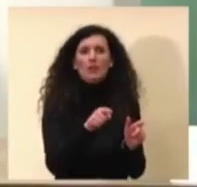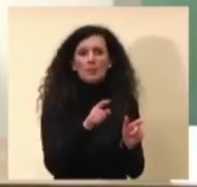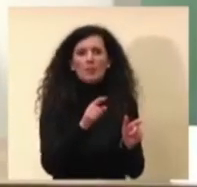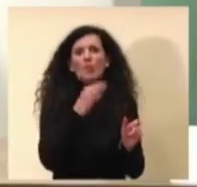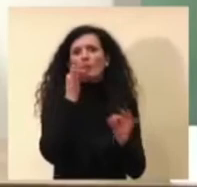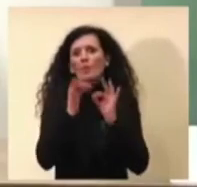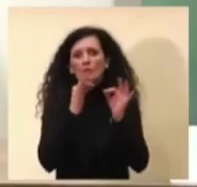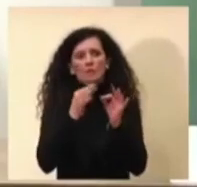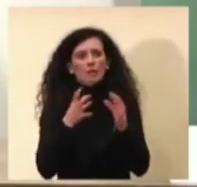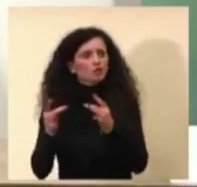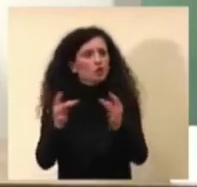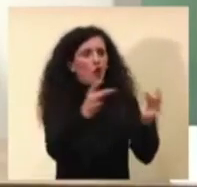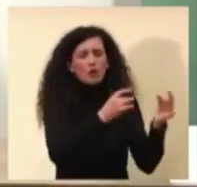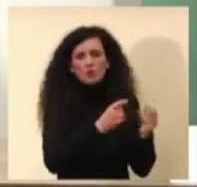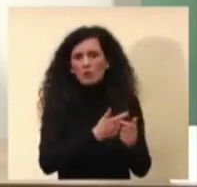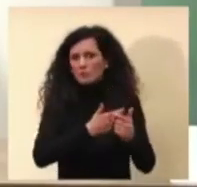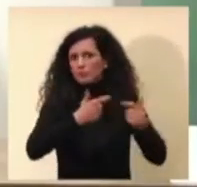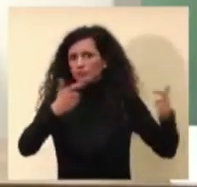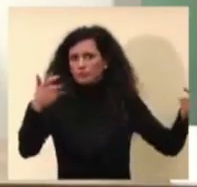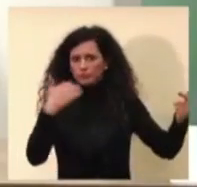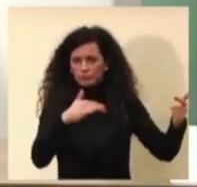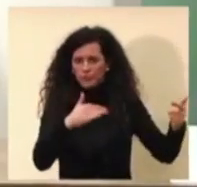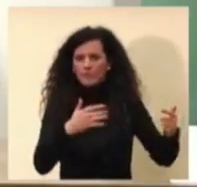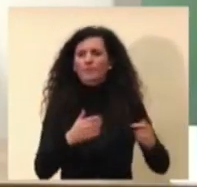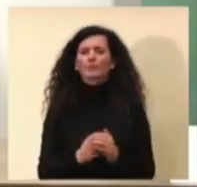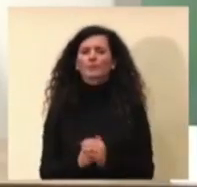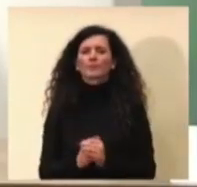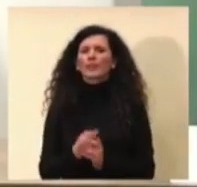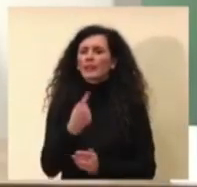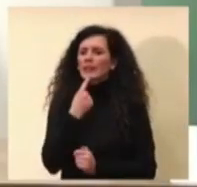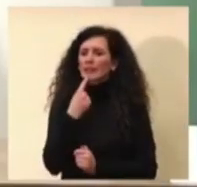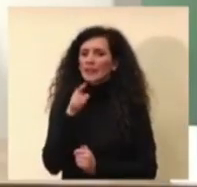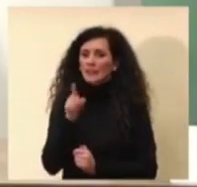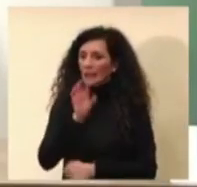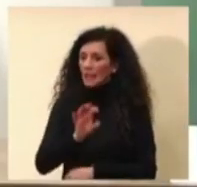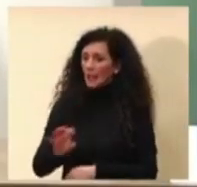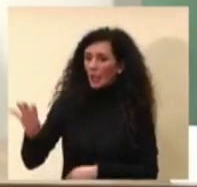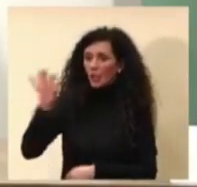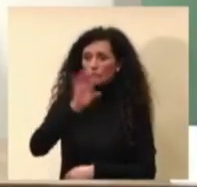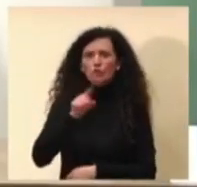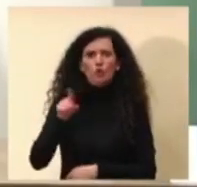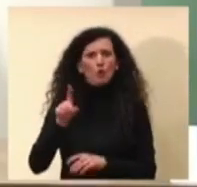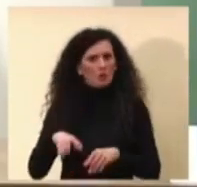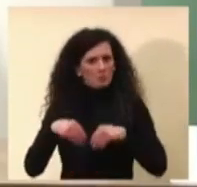alta ma certamente le regioni che hanno fatto questo sforzo a cui va